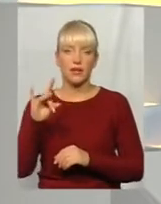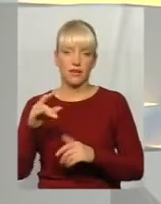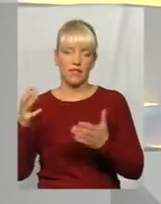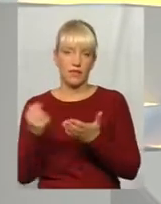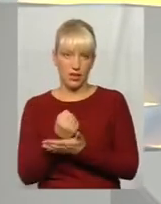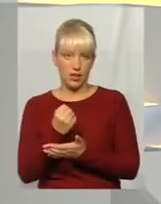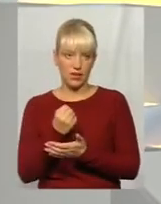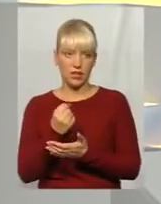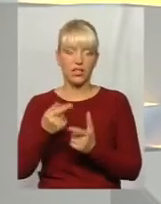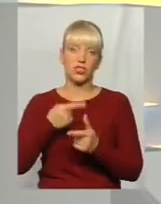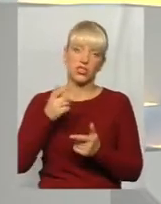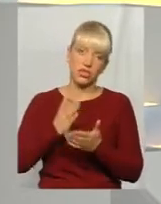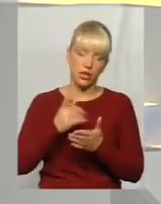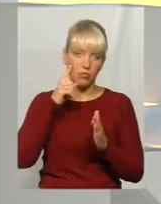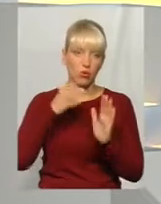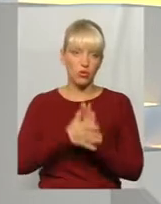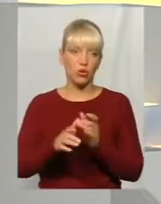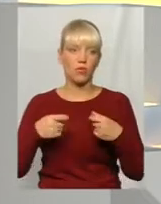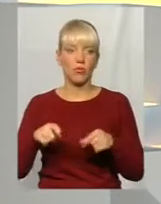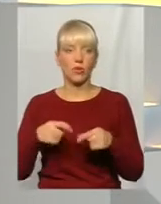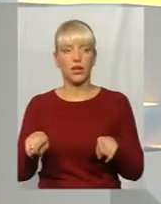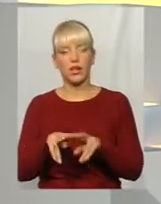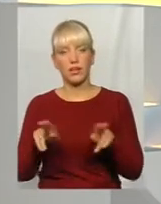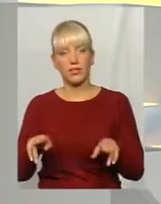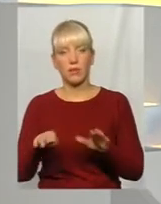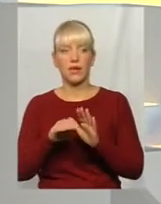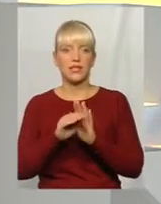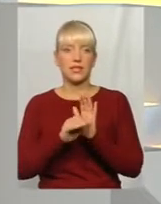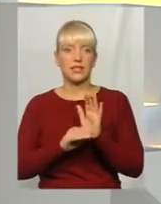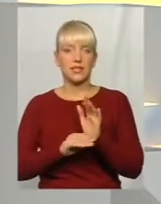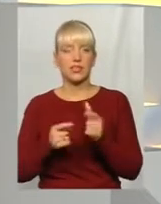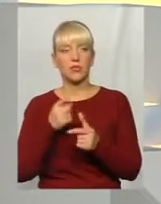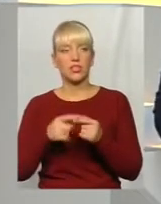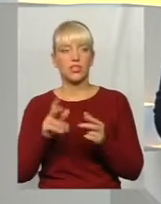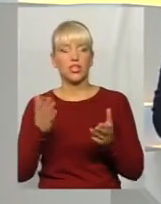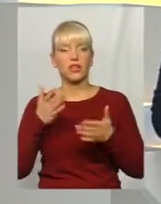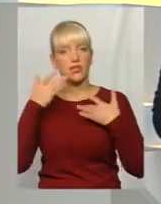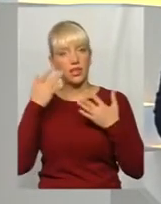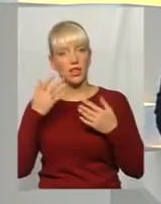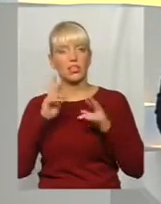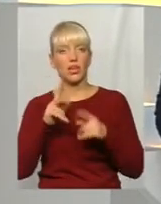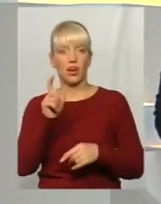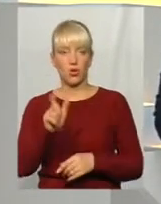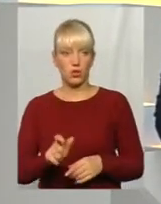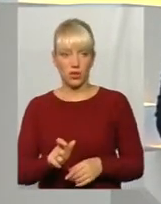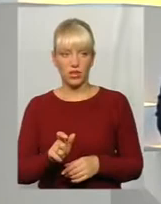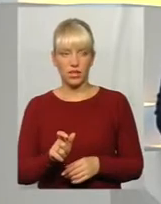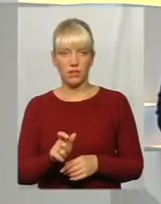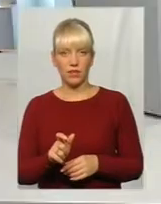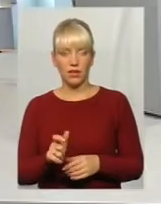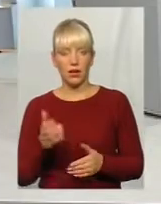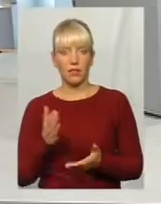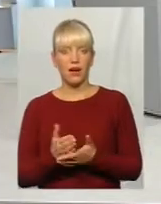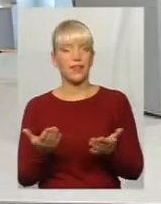в прозоро продажі така сама система, чи можливо легше? Як людина має,